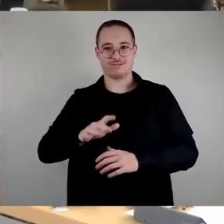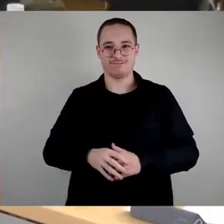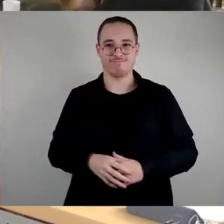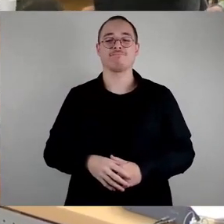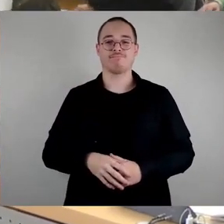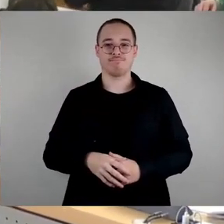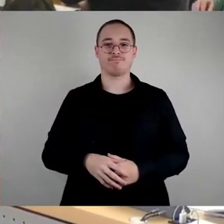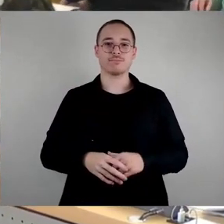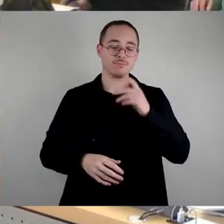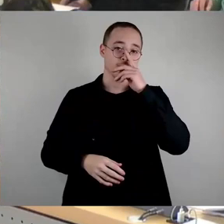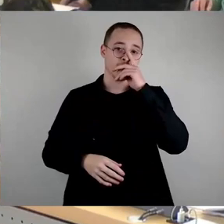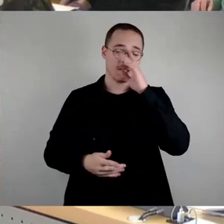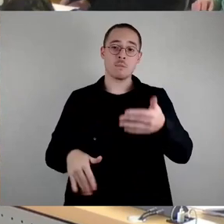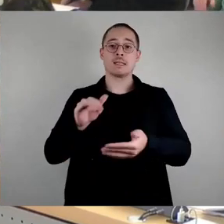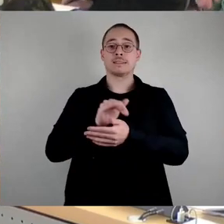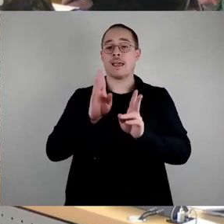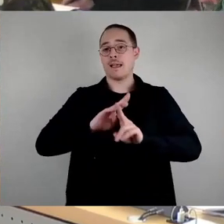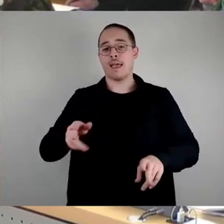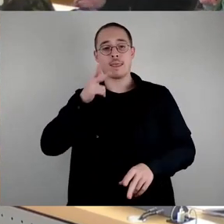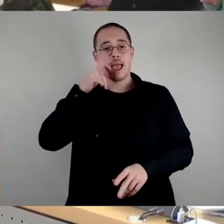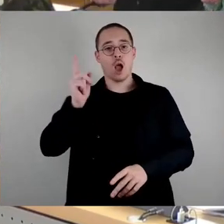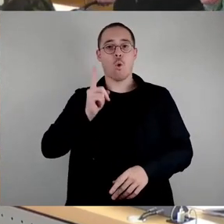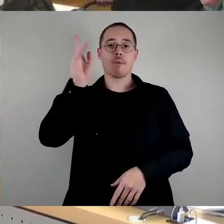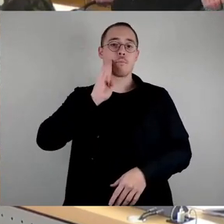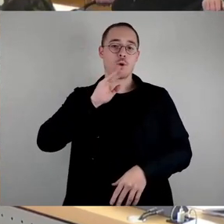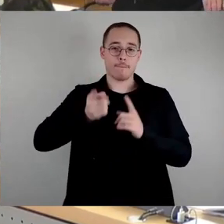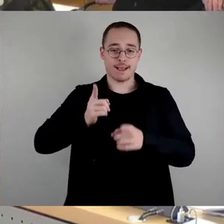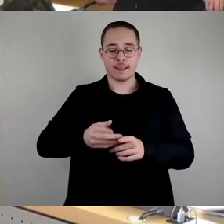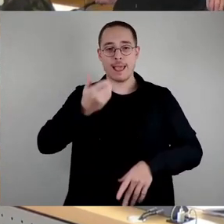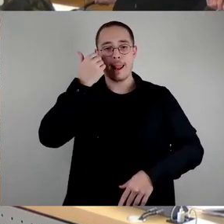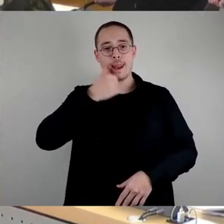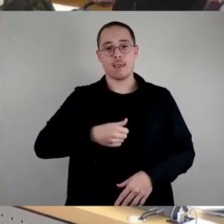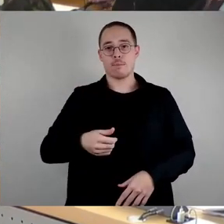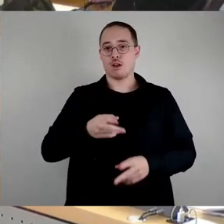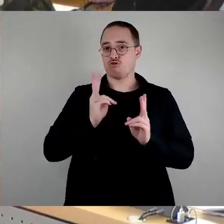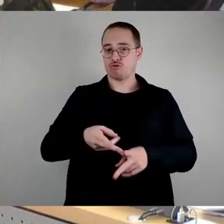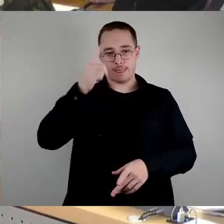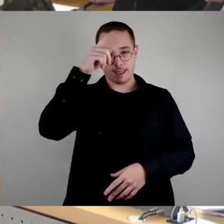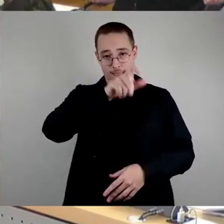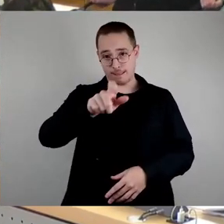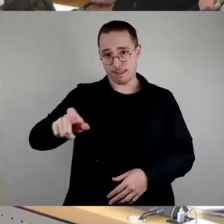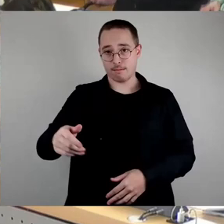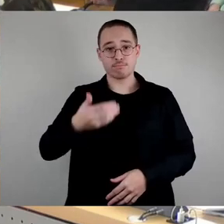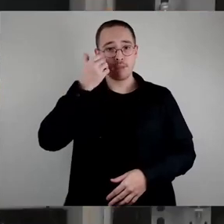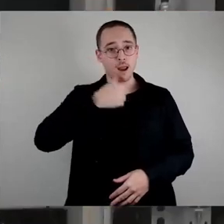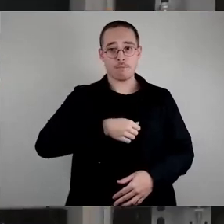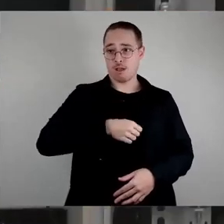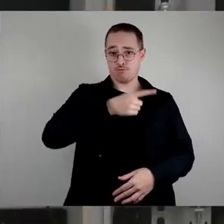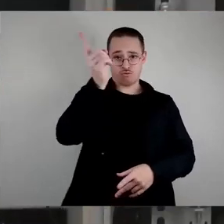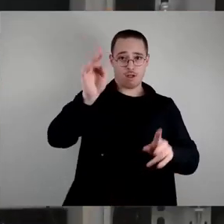Sehr geehrter Herr Oberbürgermeister, liebe Stadträte, Stadträte, liebe Menschen auf der Empore,